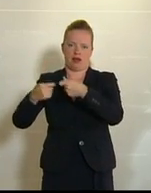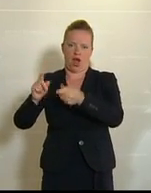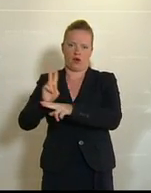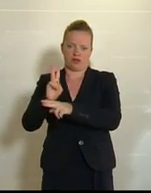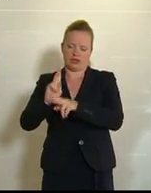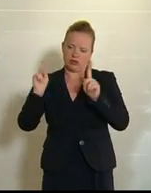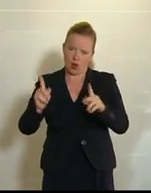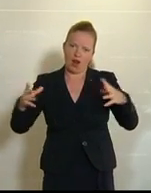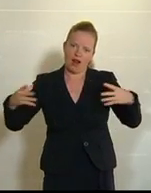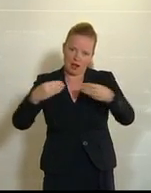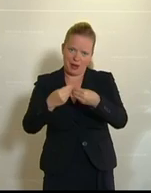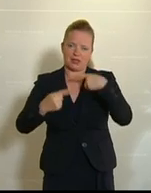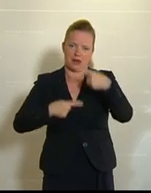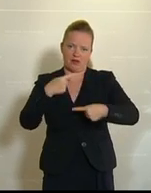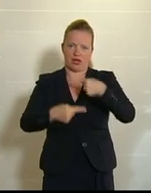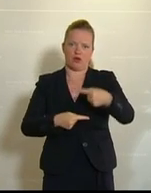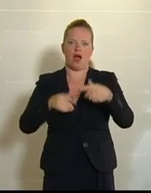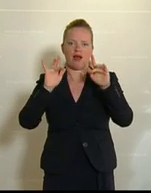Konzessionen erwerben können.